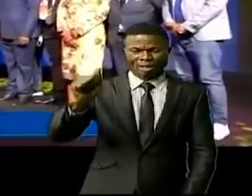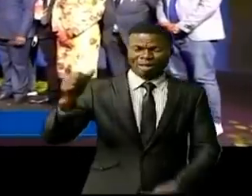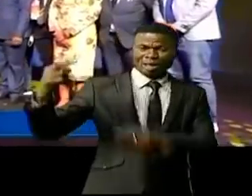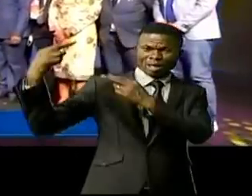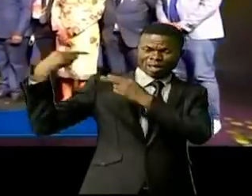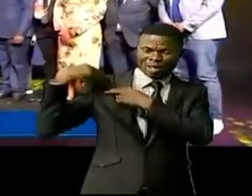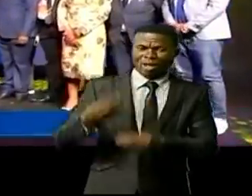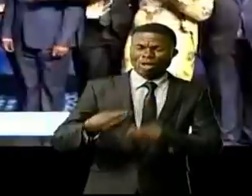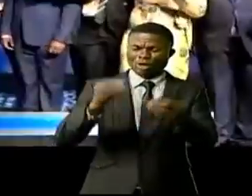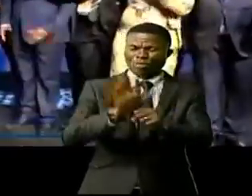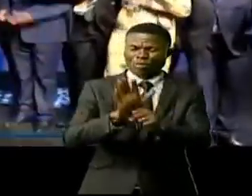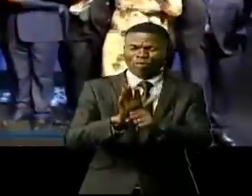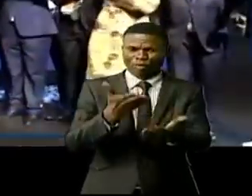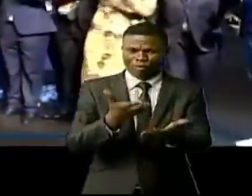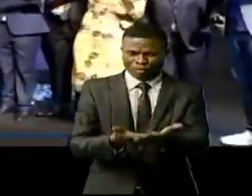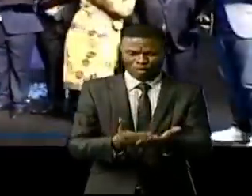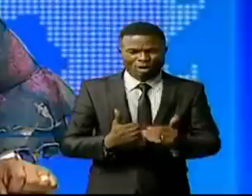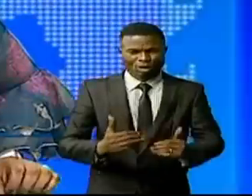encore davantage.